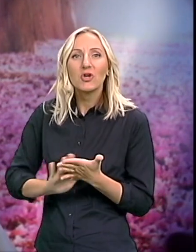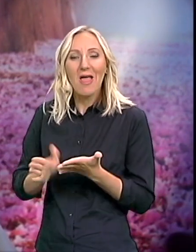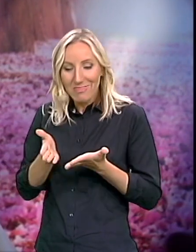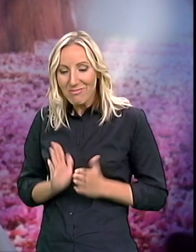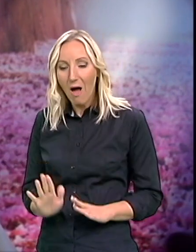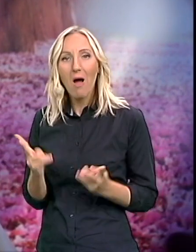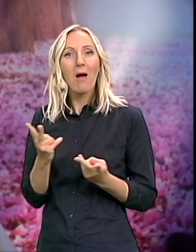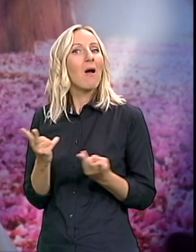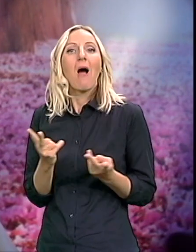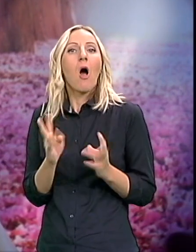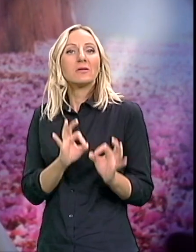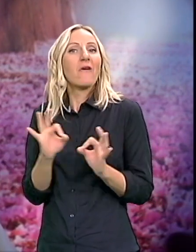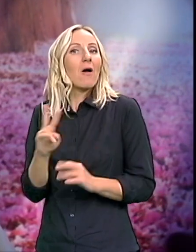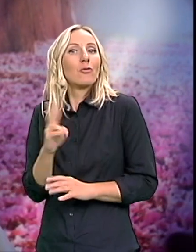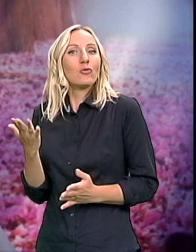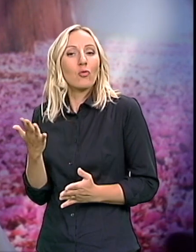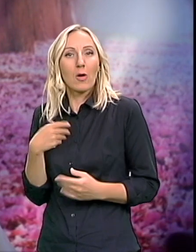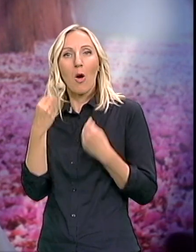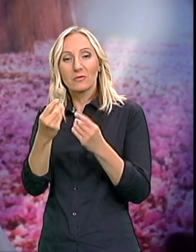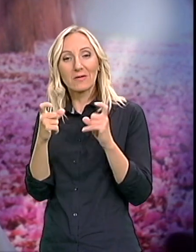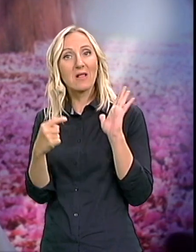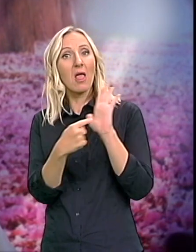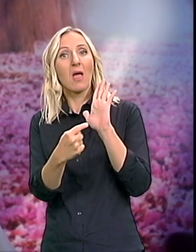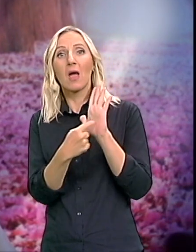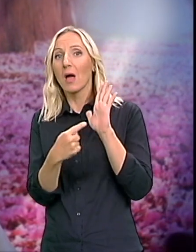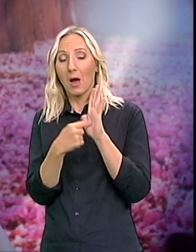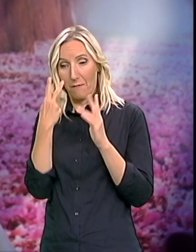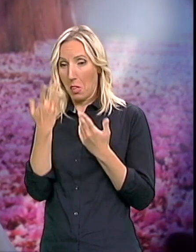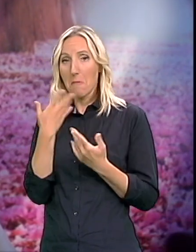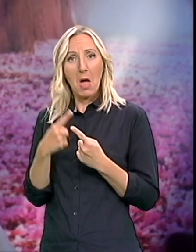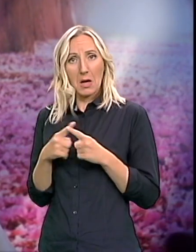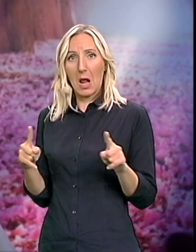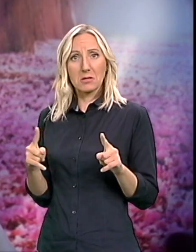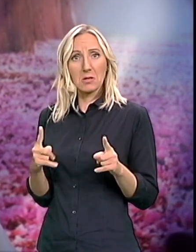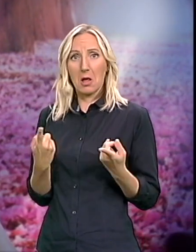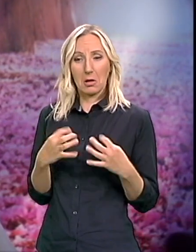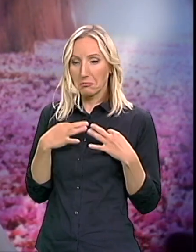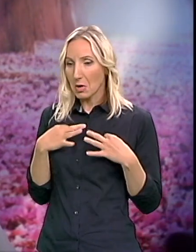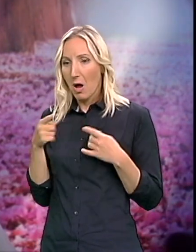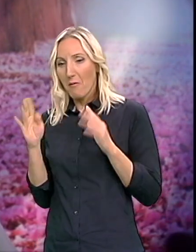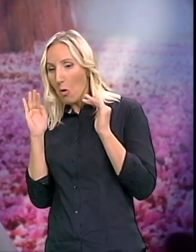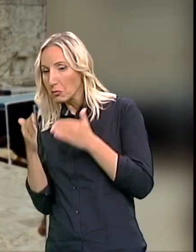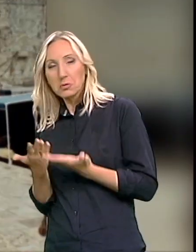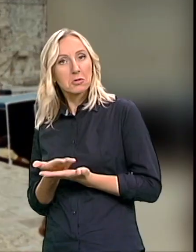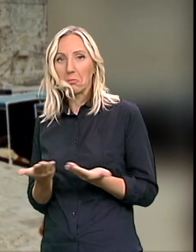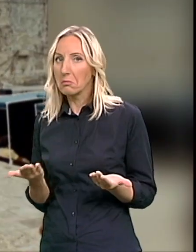život sa veljkovim slikama Da se vidi da se ono ništa ne razlikuje Da je taj život počeo potpuno